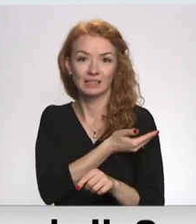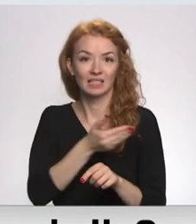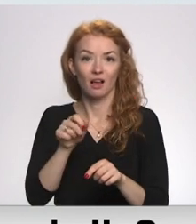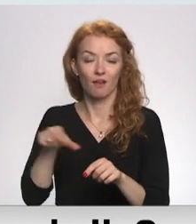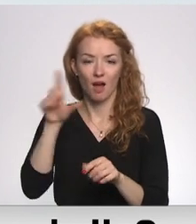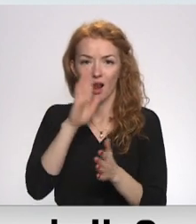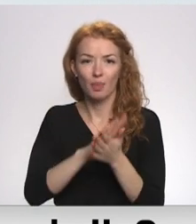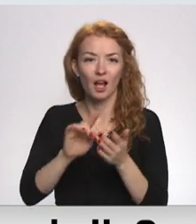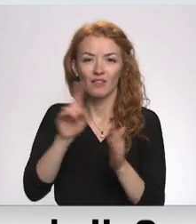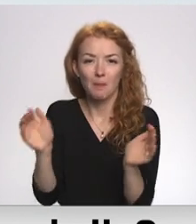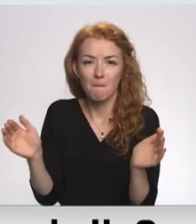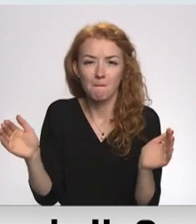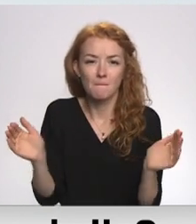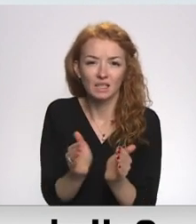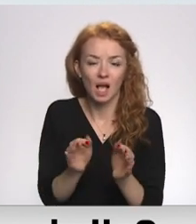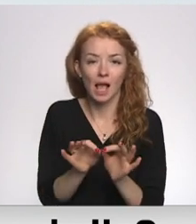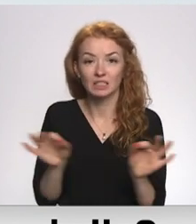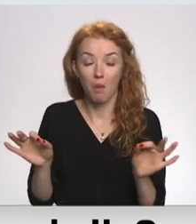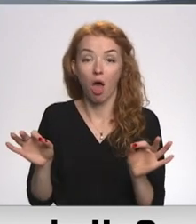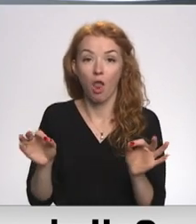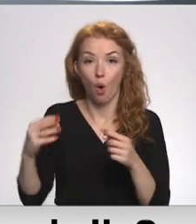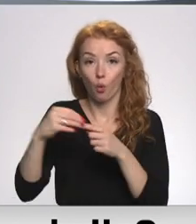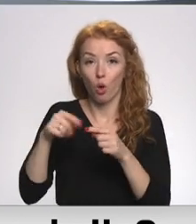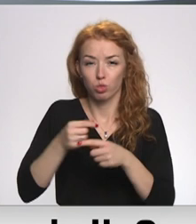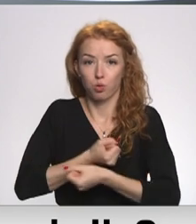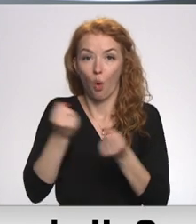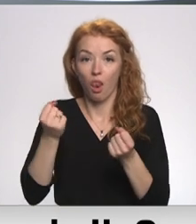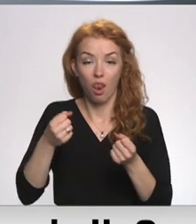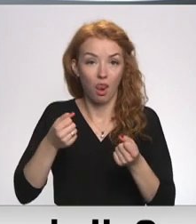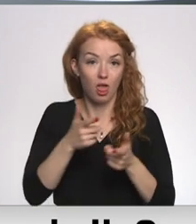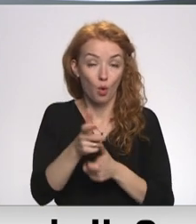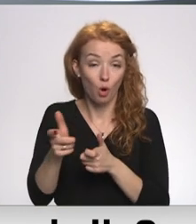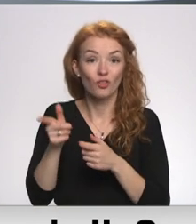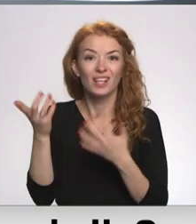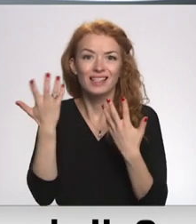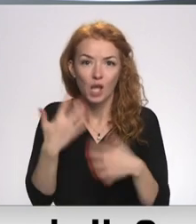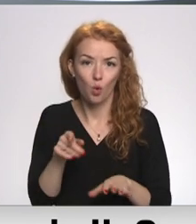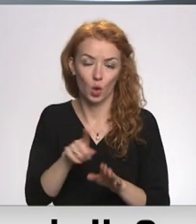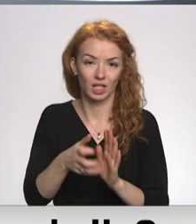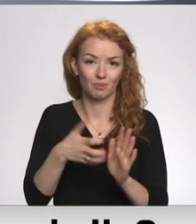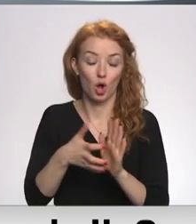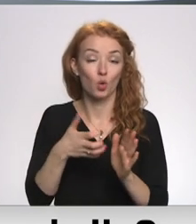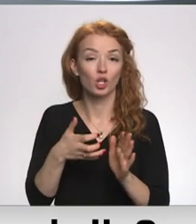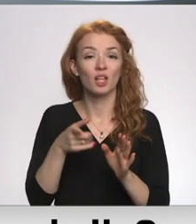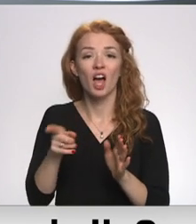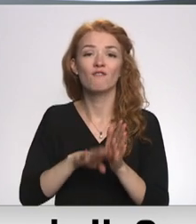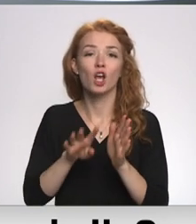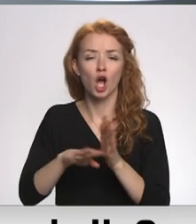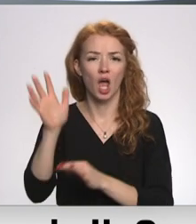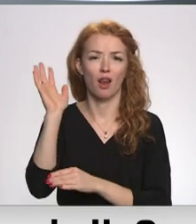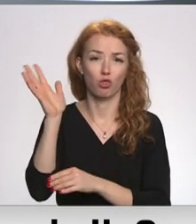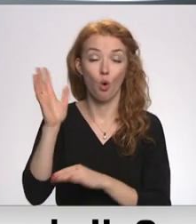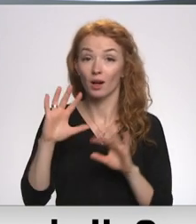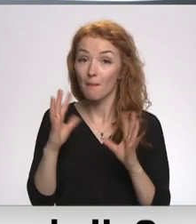nekā pašs mazākā izmēru kodoli ieroķi. Līdz ar to viņa jau šo ir demonstrējuši. Tā ir vairāk tāda retorika. Es